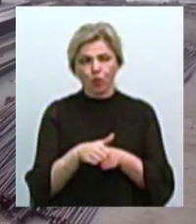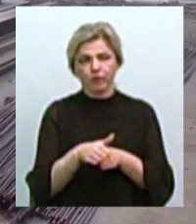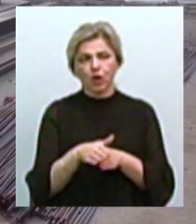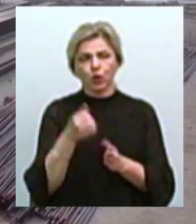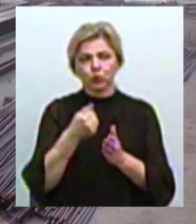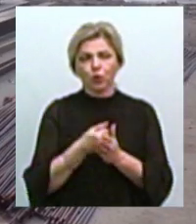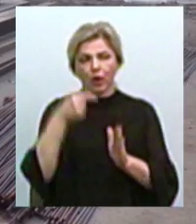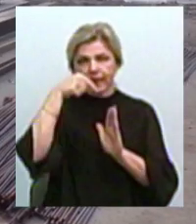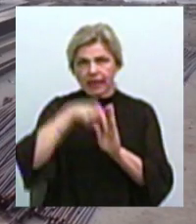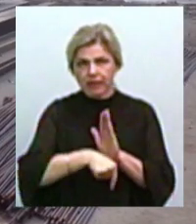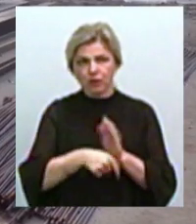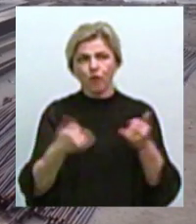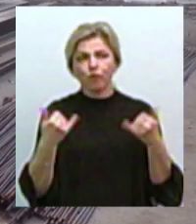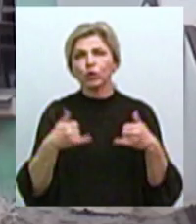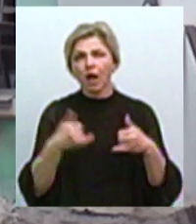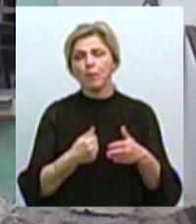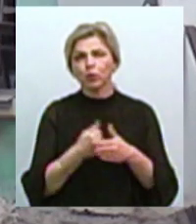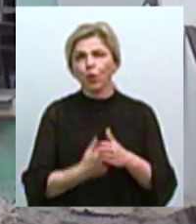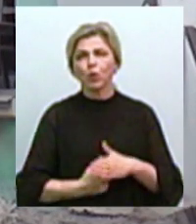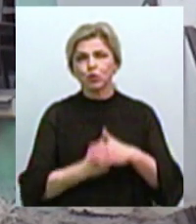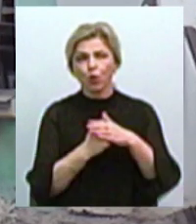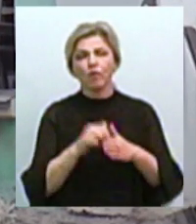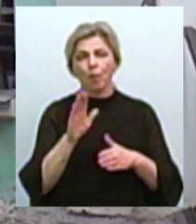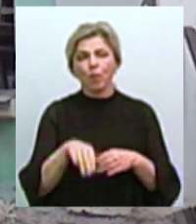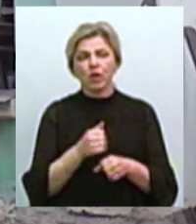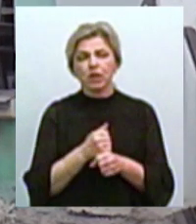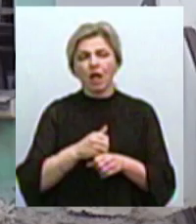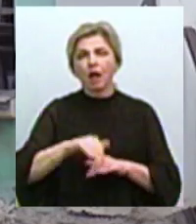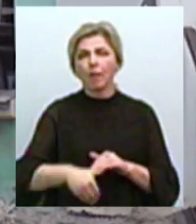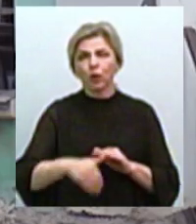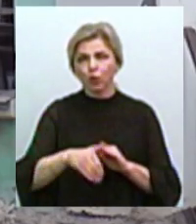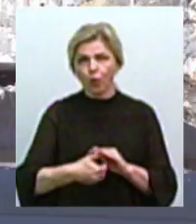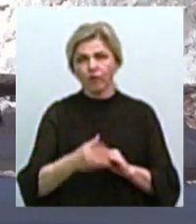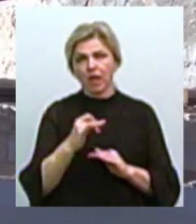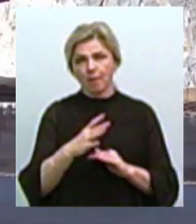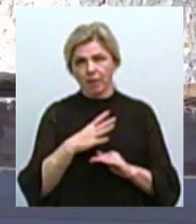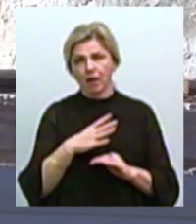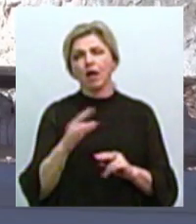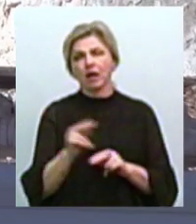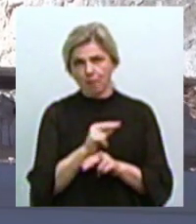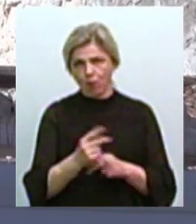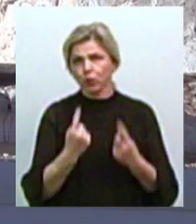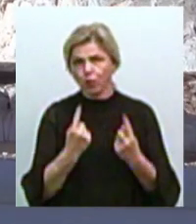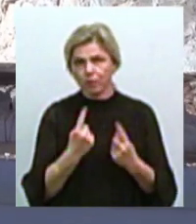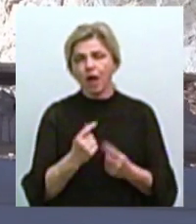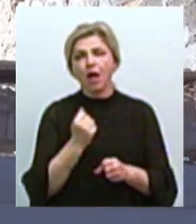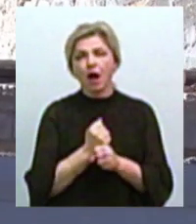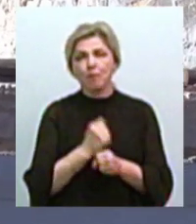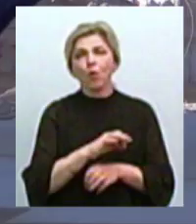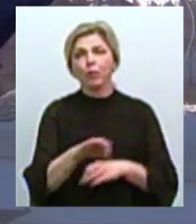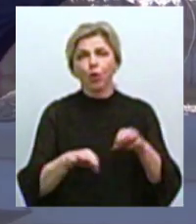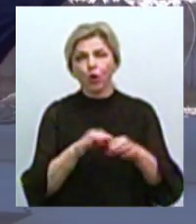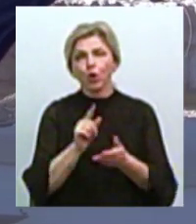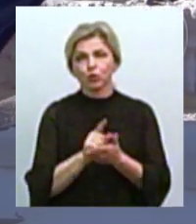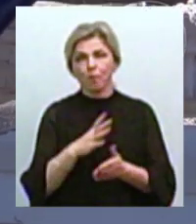донизу фундаменту, до основи. Потім робився підкоп, закладалася арматура. Роботи за проєктом повинні були виконуватися